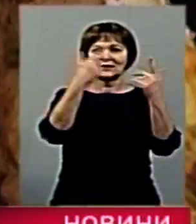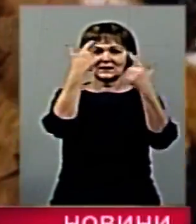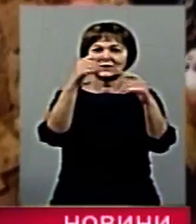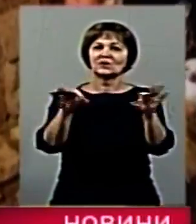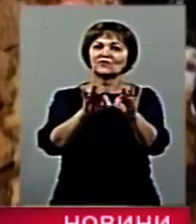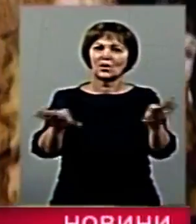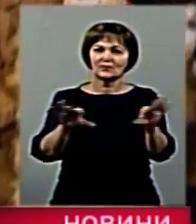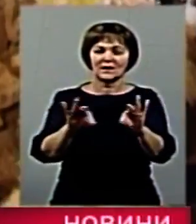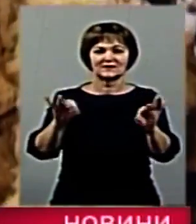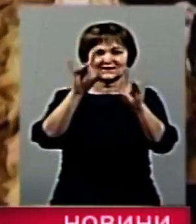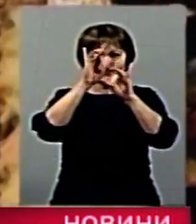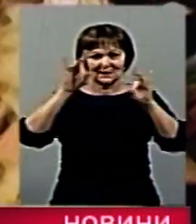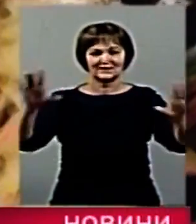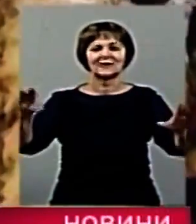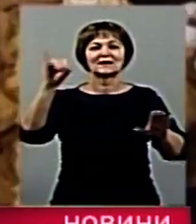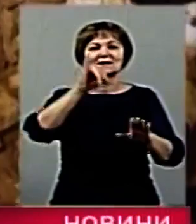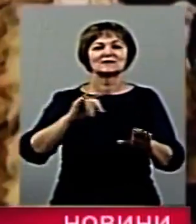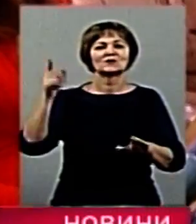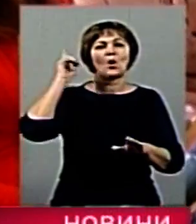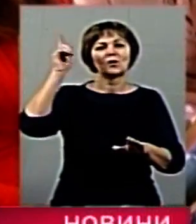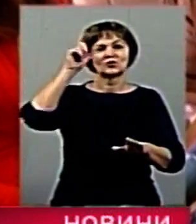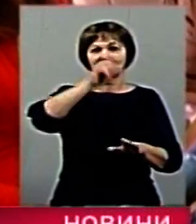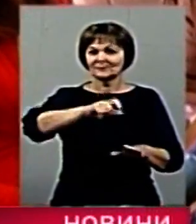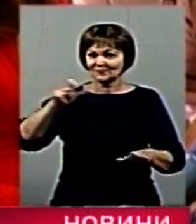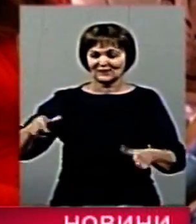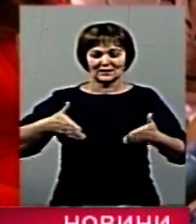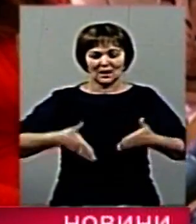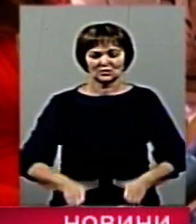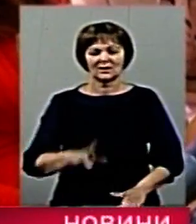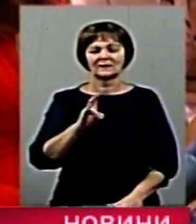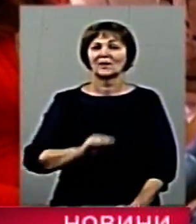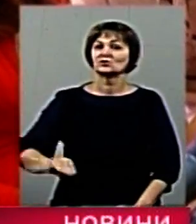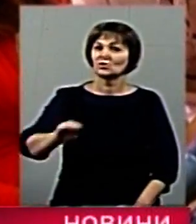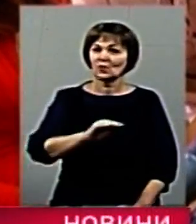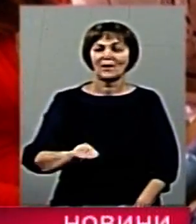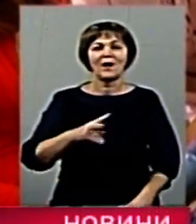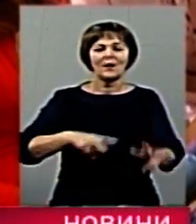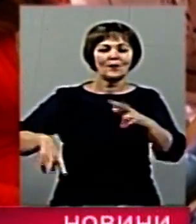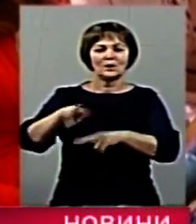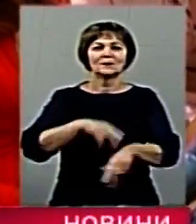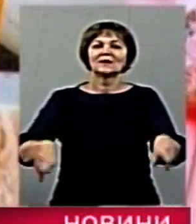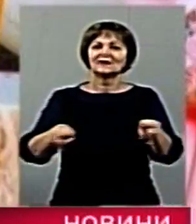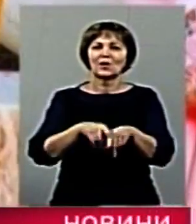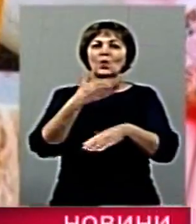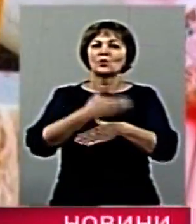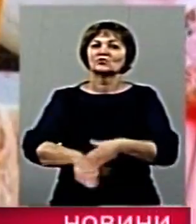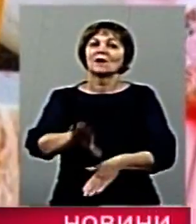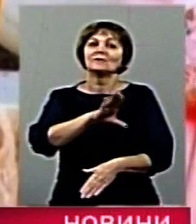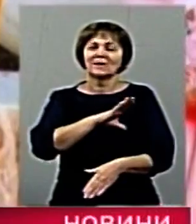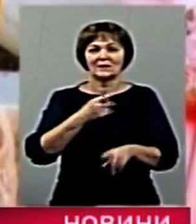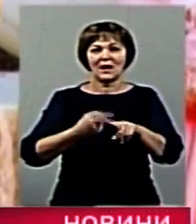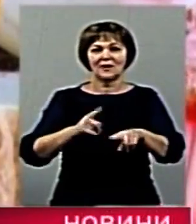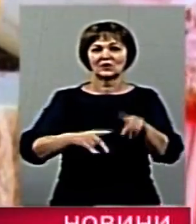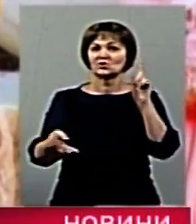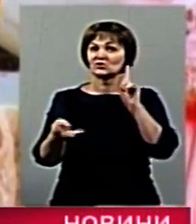про видатних історичних постатей, котрі народилися на Житомирщині. Подібні творчі роботи вже виходили з легкої руки цього благодійного фонду. Це вже